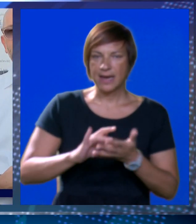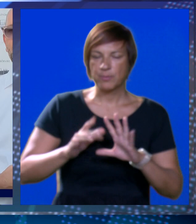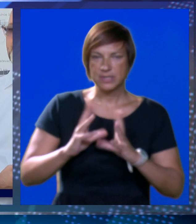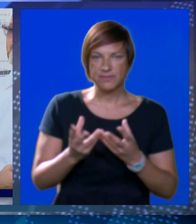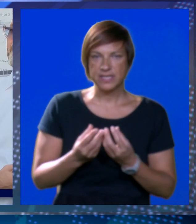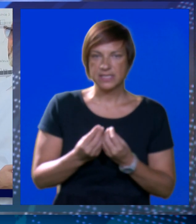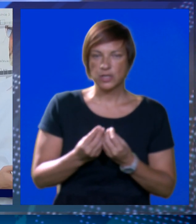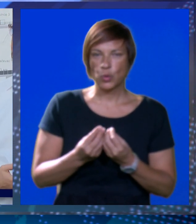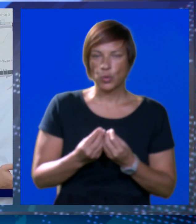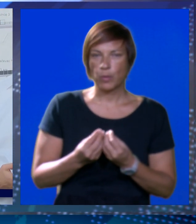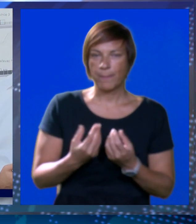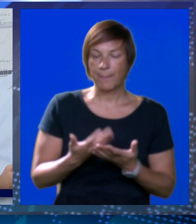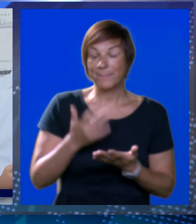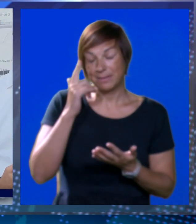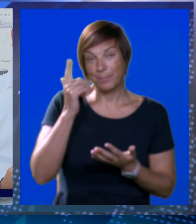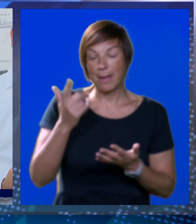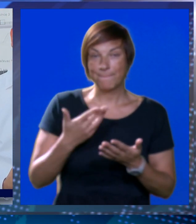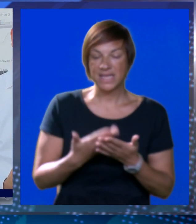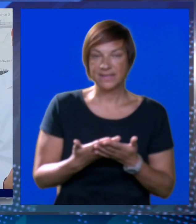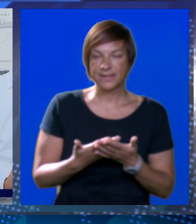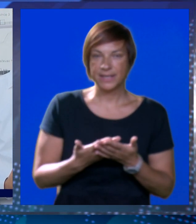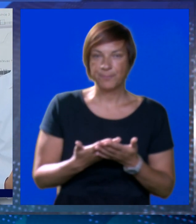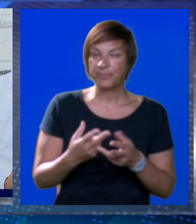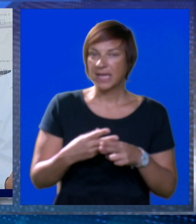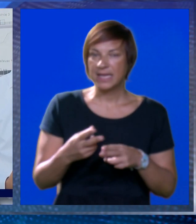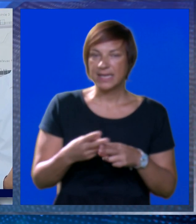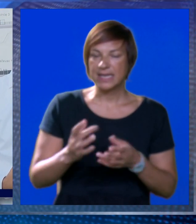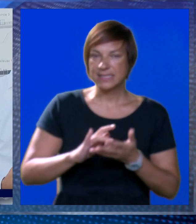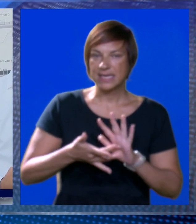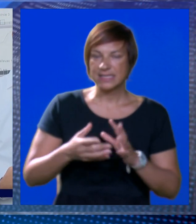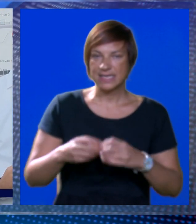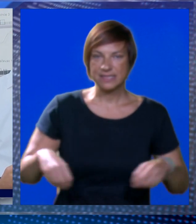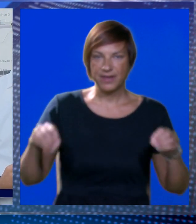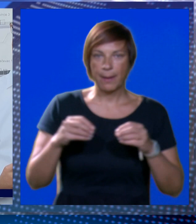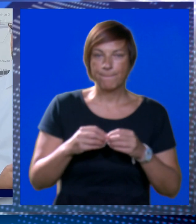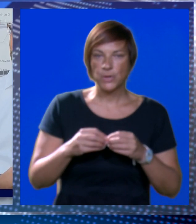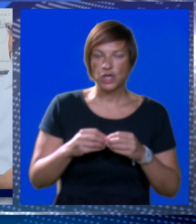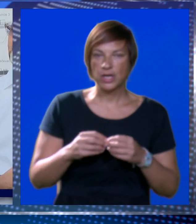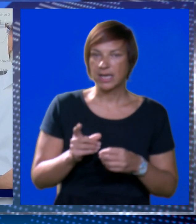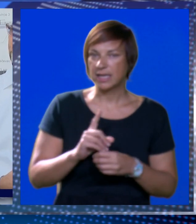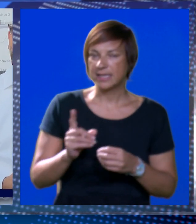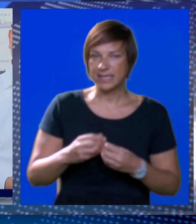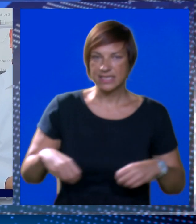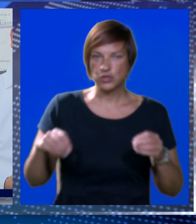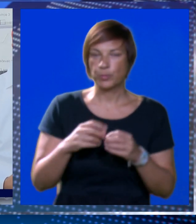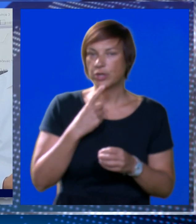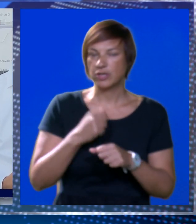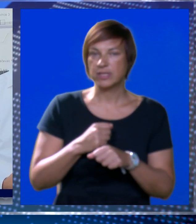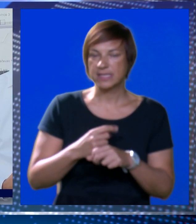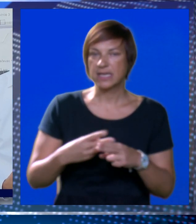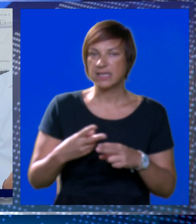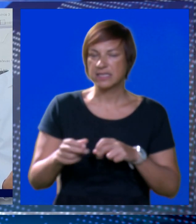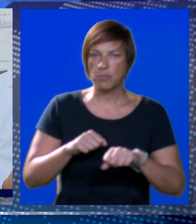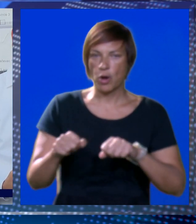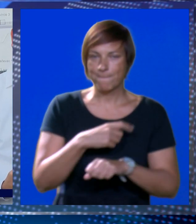trebamo svi skupa biti vrlo pametni jer realizacija svih ovih projekata To nisu projekti koji se